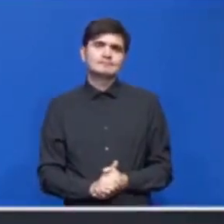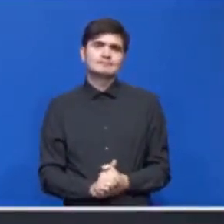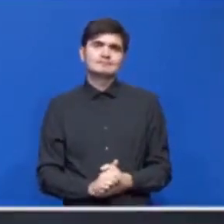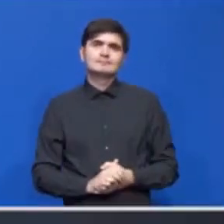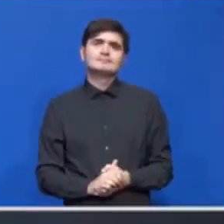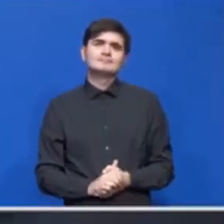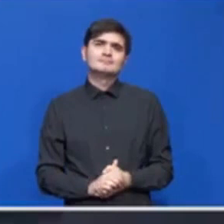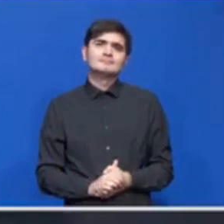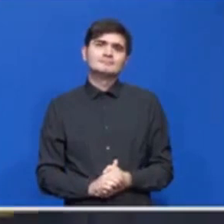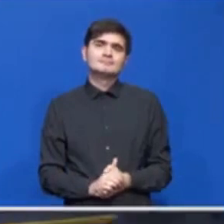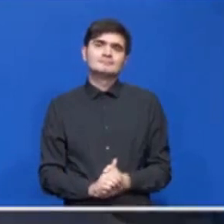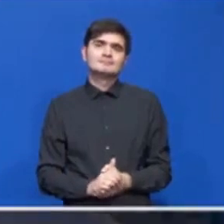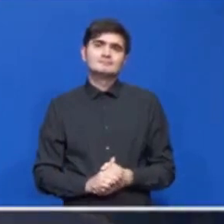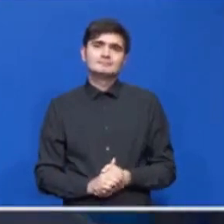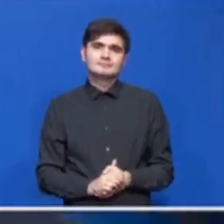Da,